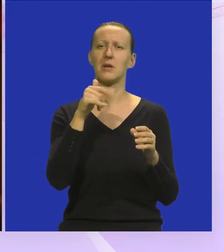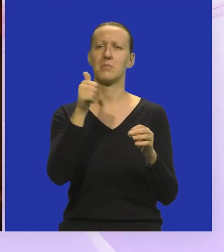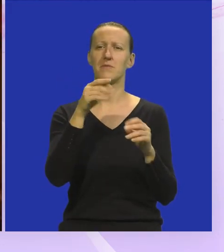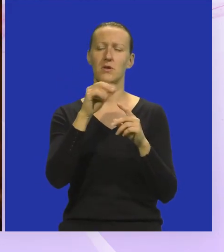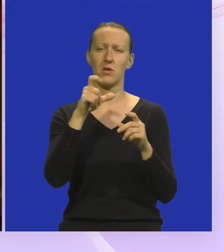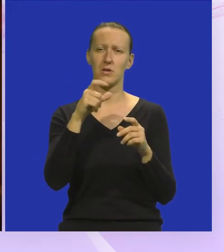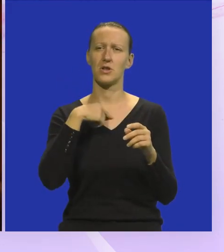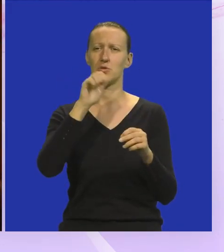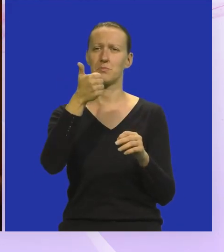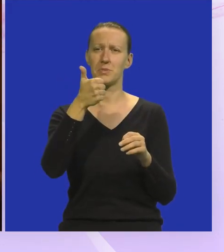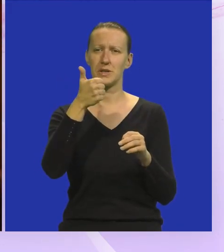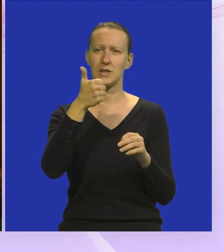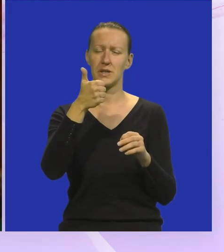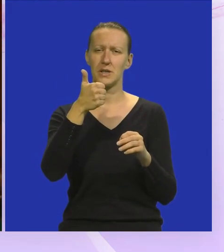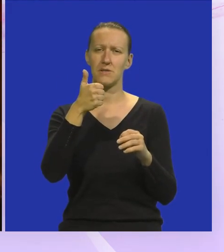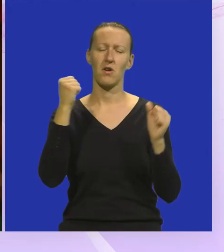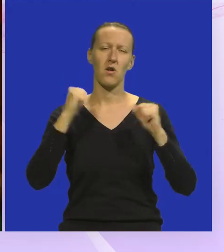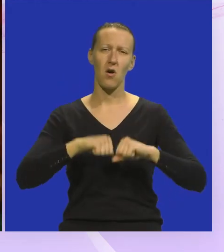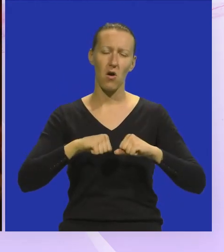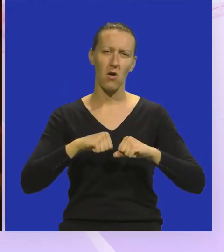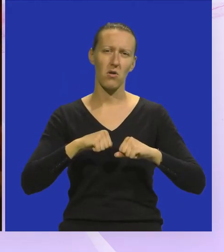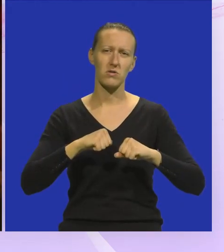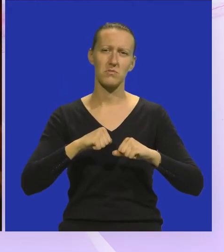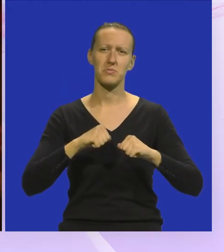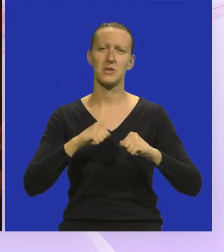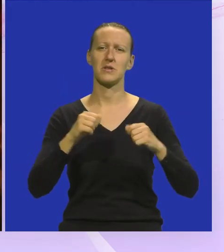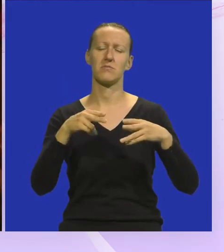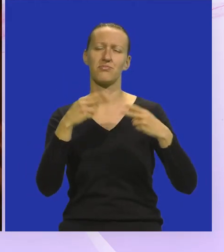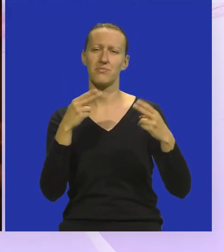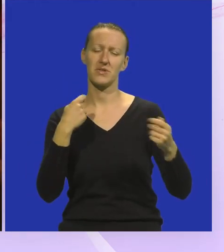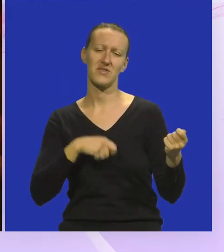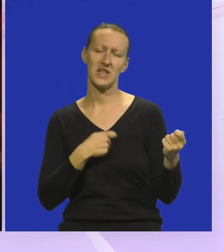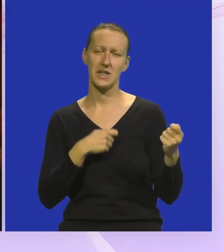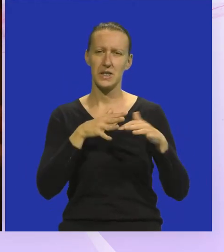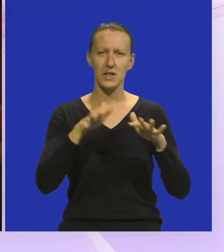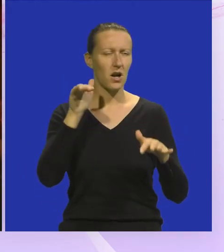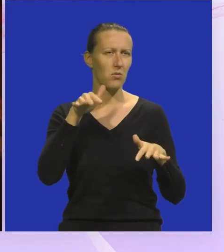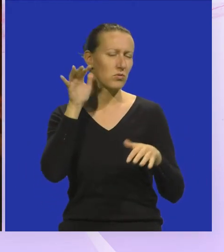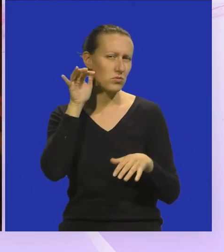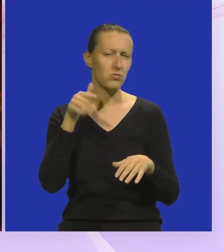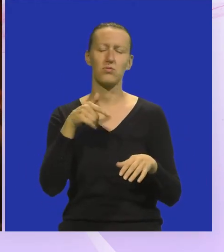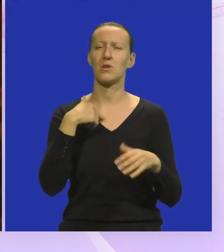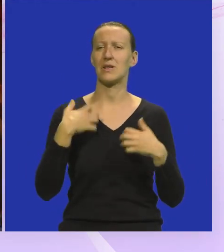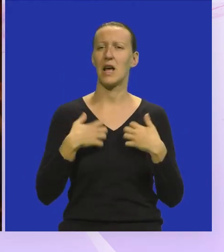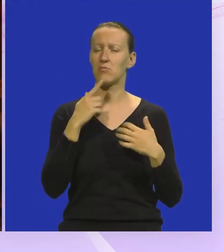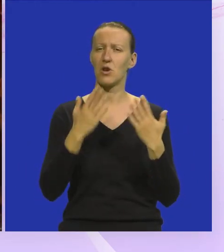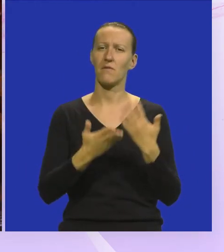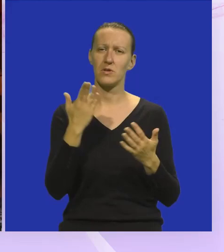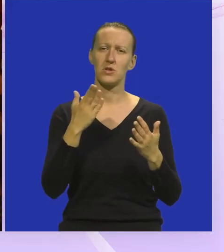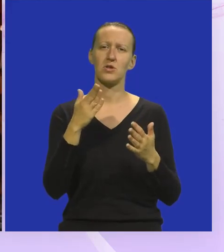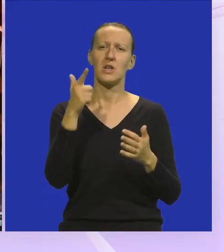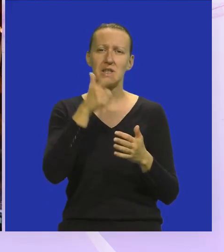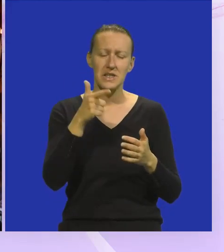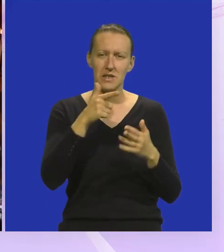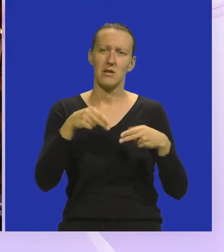nastup u Rojcu, naš prvi recimo ozbiljni nastup I tako, nadamo se što više snima